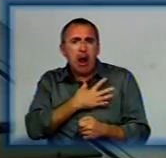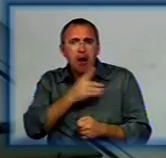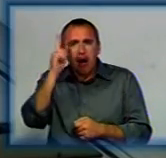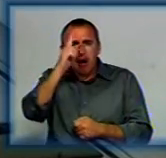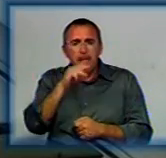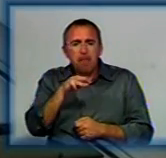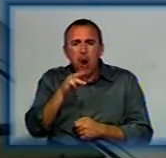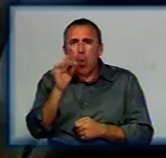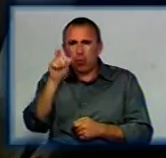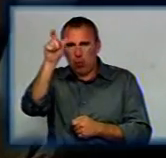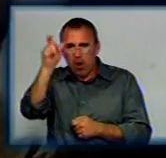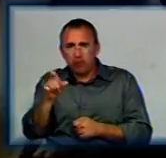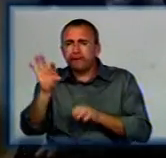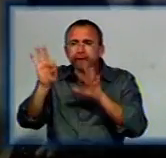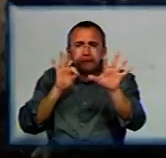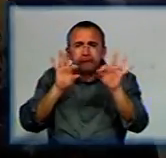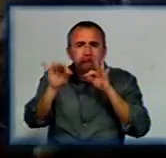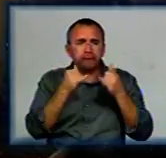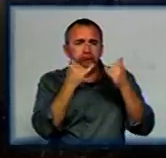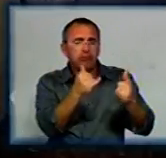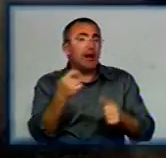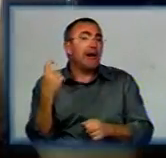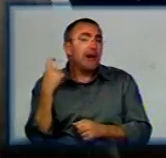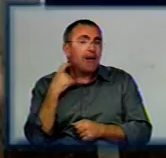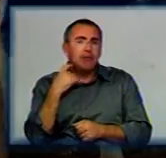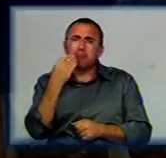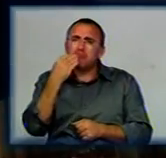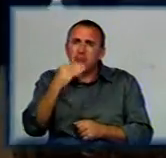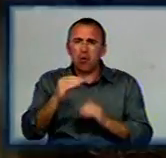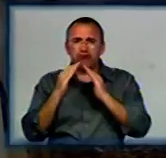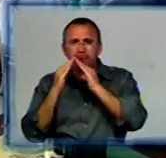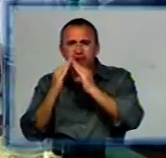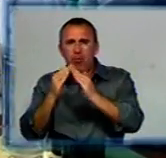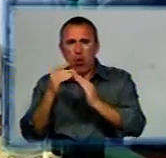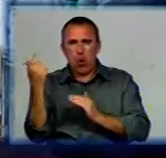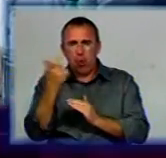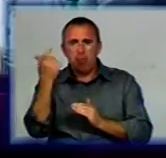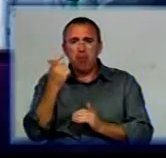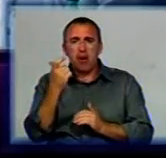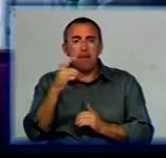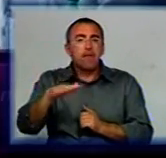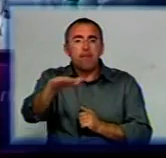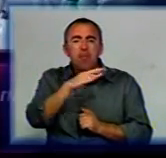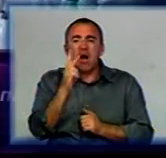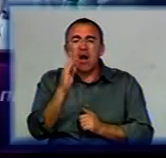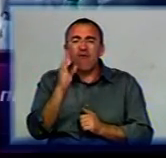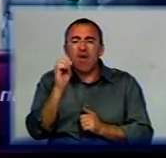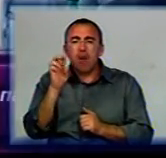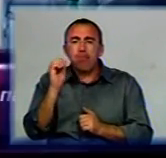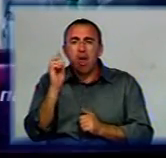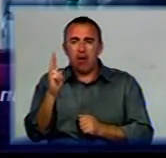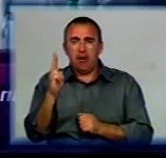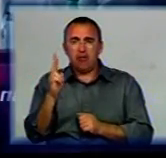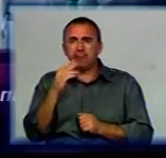Маріо Кумтуа. Він і обирав корів. Для Кіровоградщини – знайліпший господар з провінції Квебек. Для нас важливим